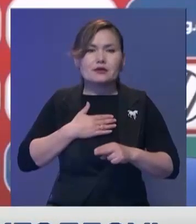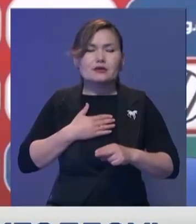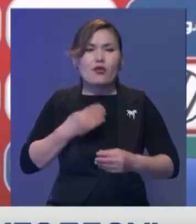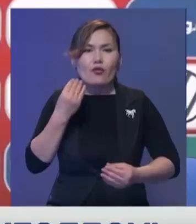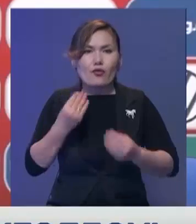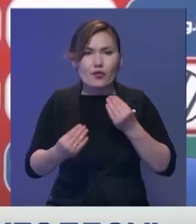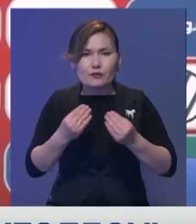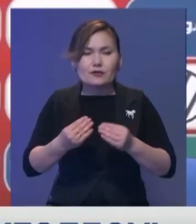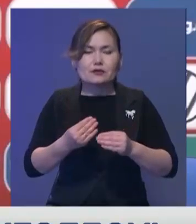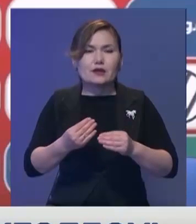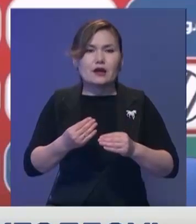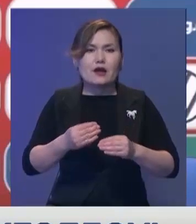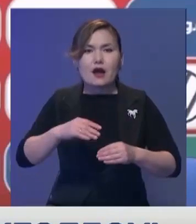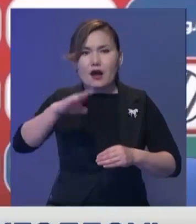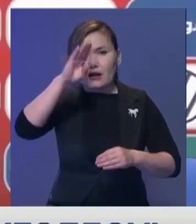ойынамай.